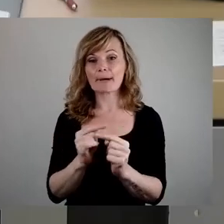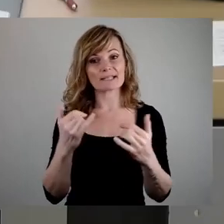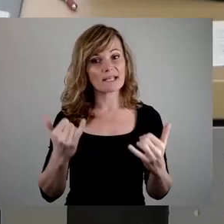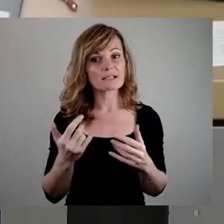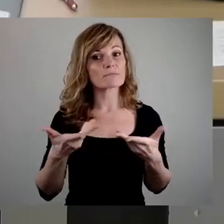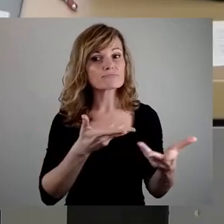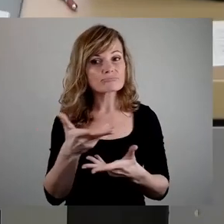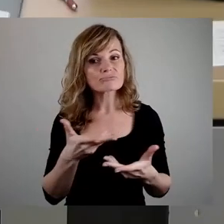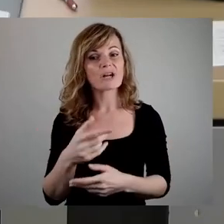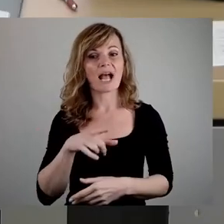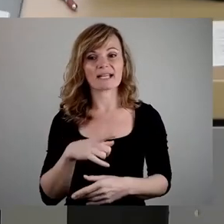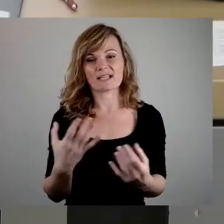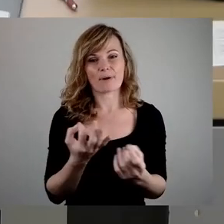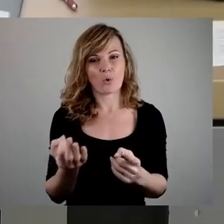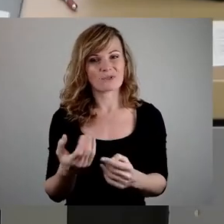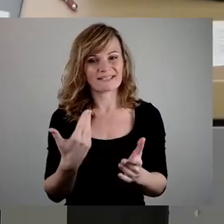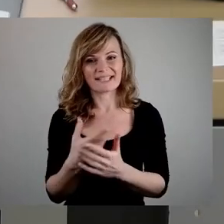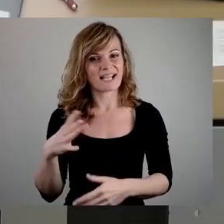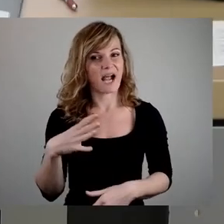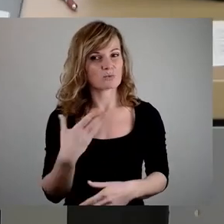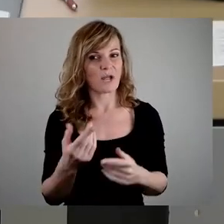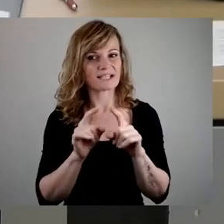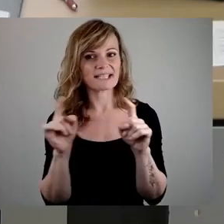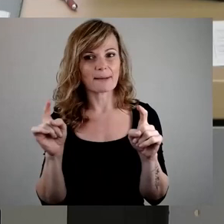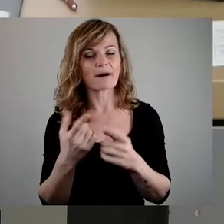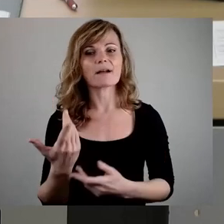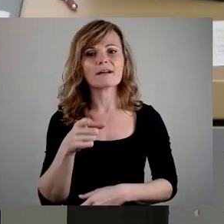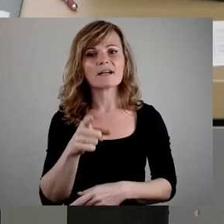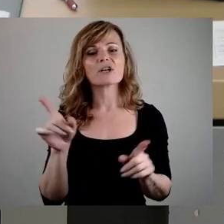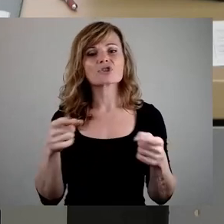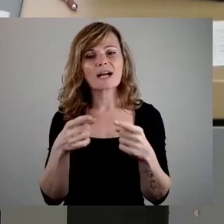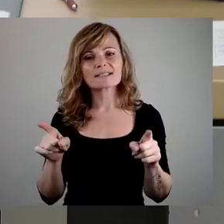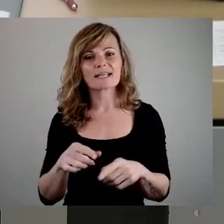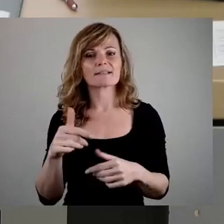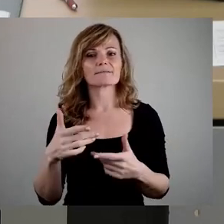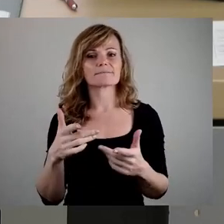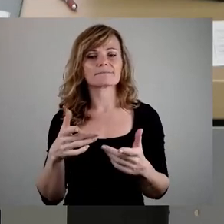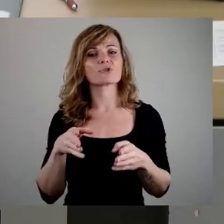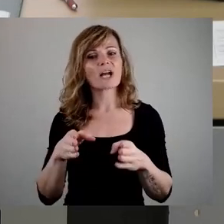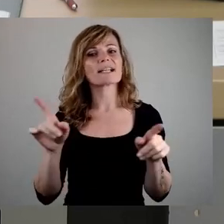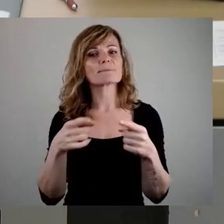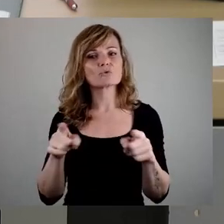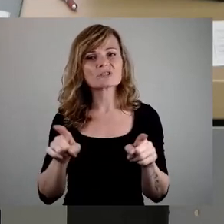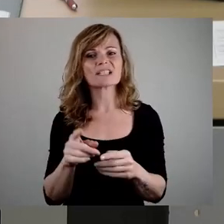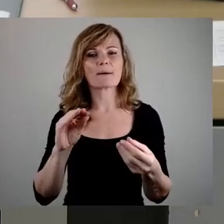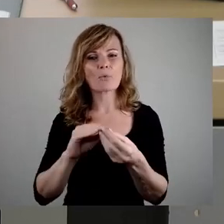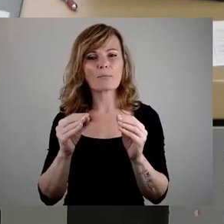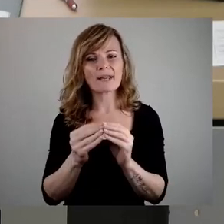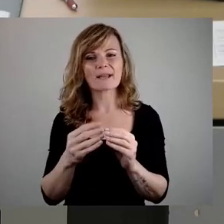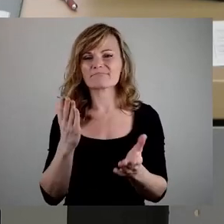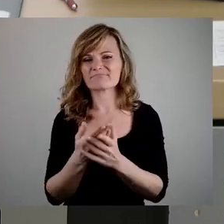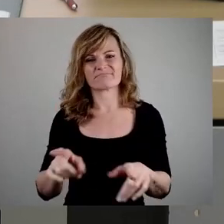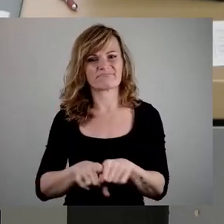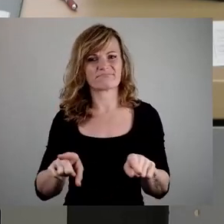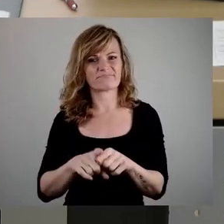keine aktuelle Debatte, die wir führen. Die Probleme, die es bei der Straßenmusik gibt, sind seit Jahren, kann ich ja fast sagen, seit Jahrzehnten immer wieder die gleichen.